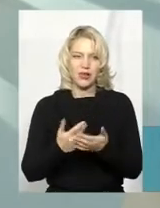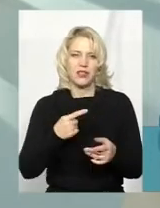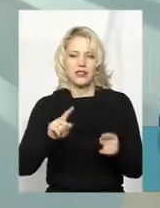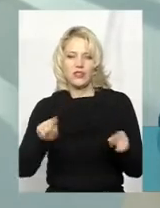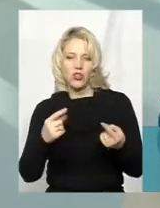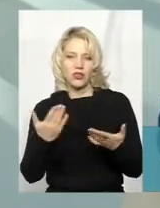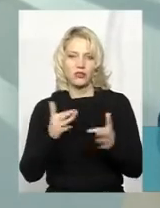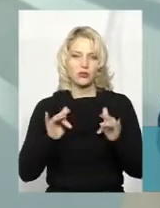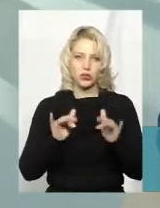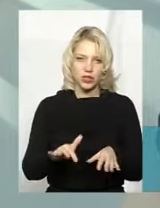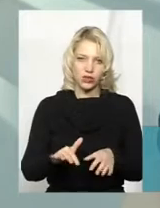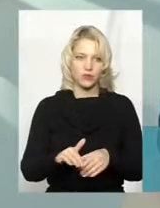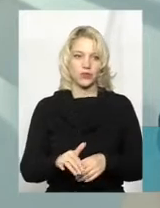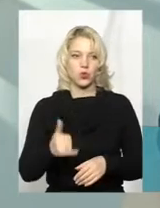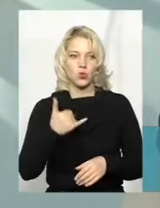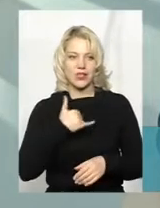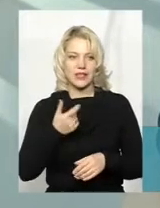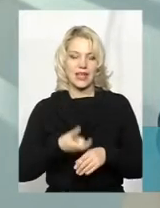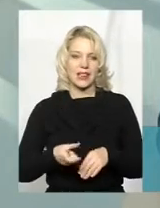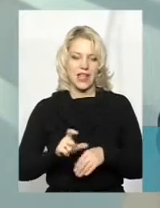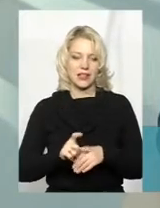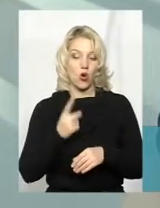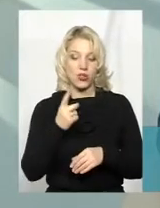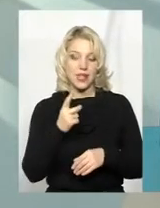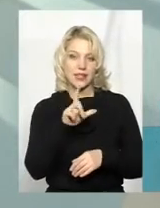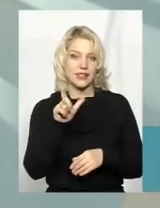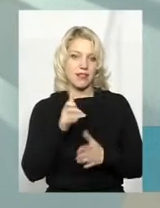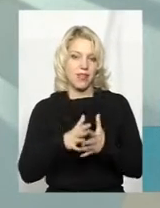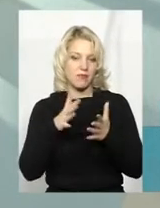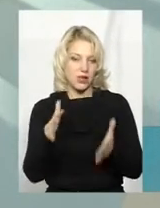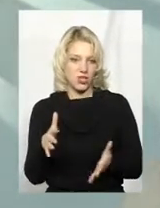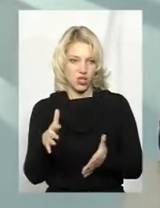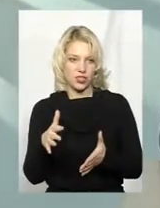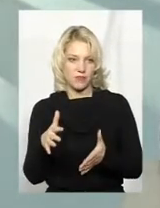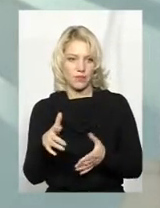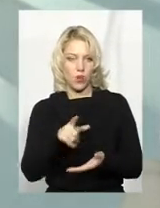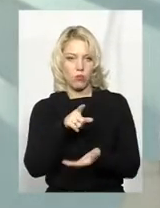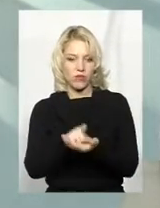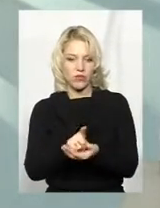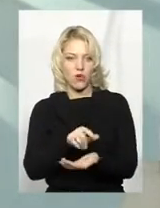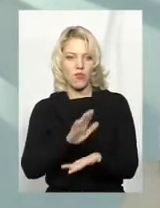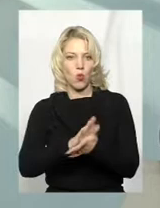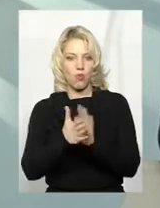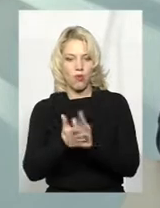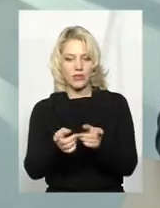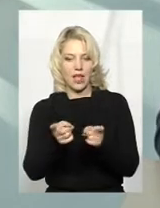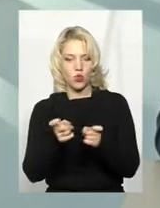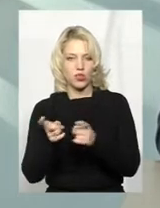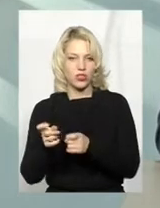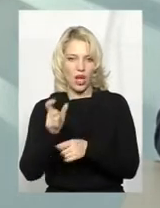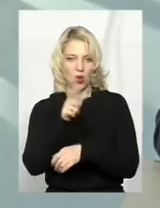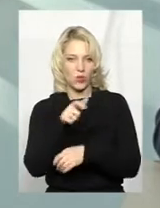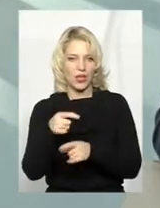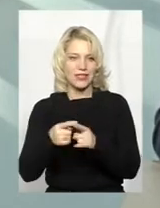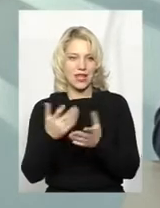створити якусь подію, одна з найбільш, так би мовити, обов'язкових умов залучення людей, це